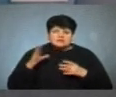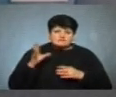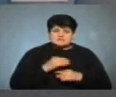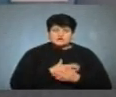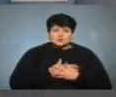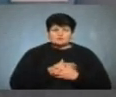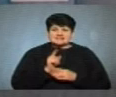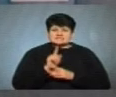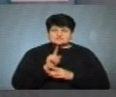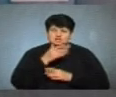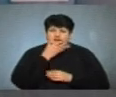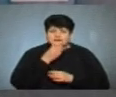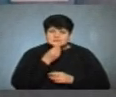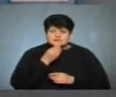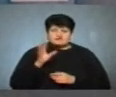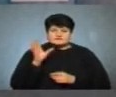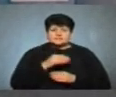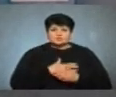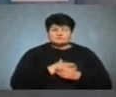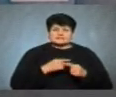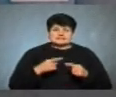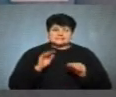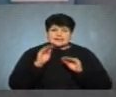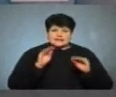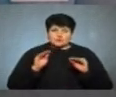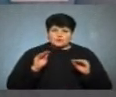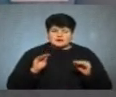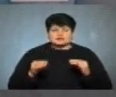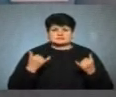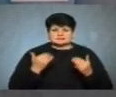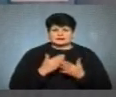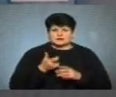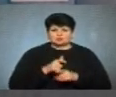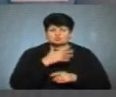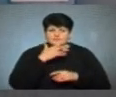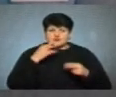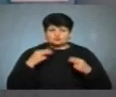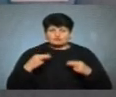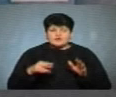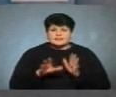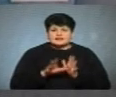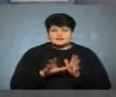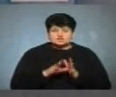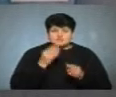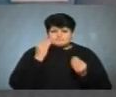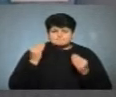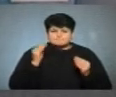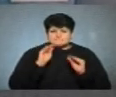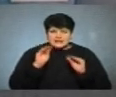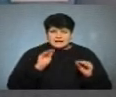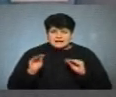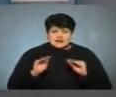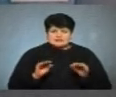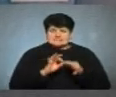свічки красиві, усі люблять різні декорації. Зараз є дуже багато в продажі електричних прикрас, гірлянд,